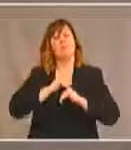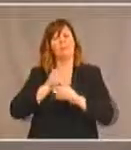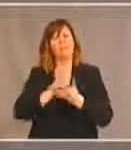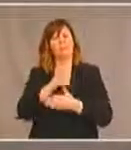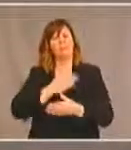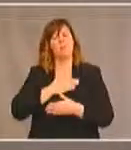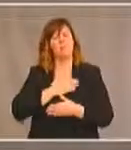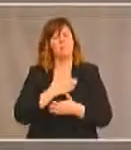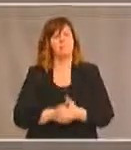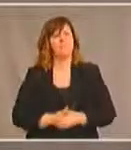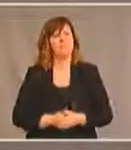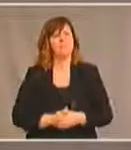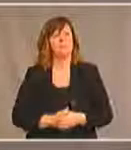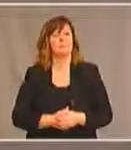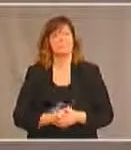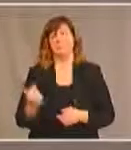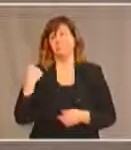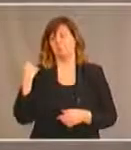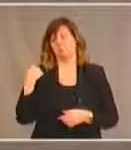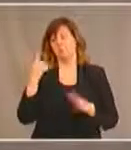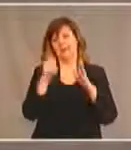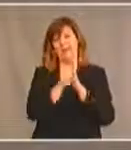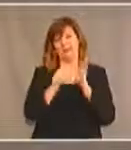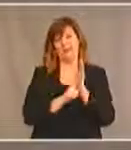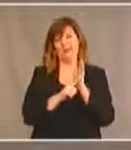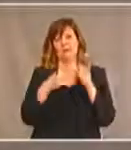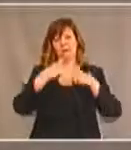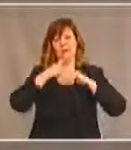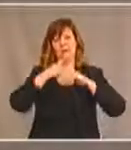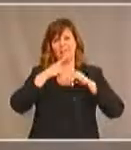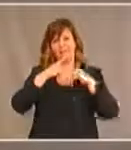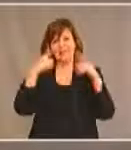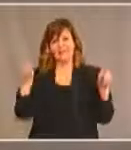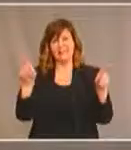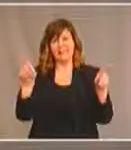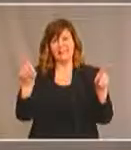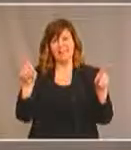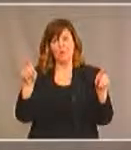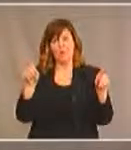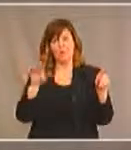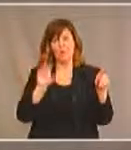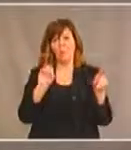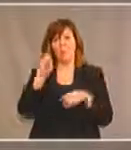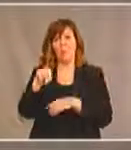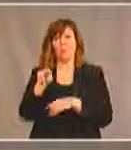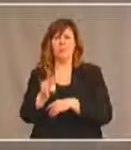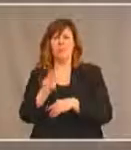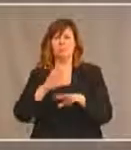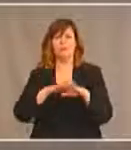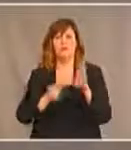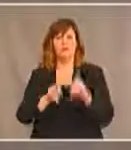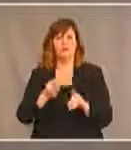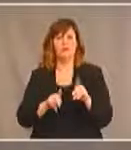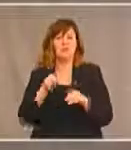Comme il a été mentionné également pour ce qui est de la déclaration onusienne sur les droits des personnes autochtones,